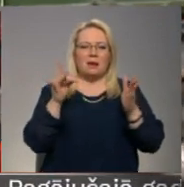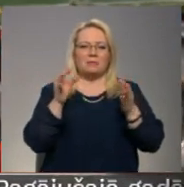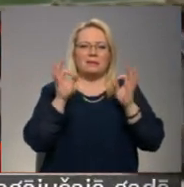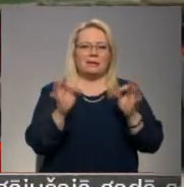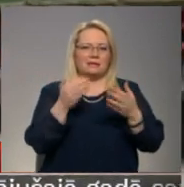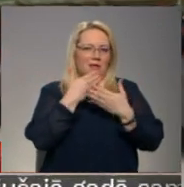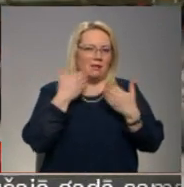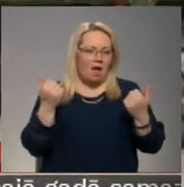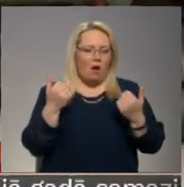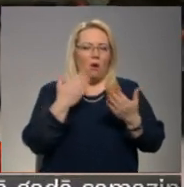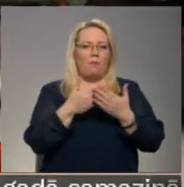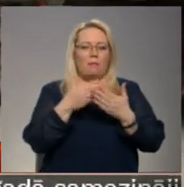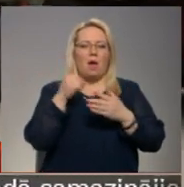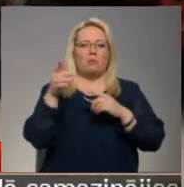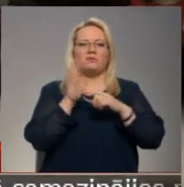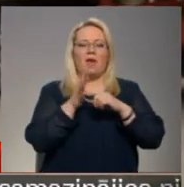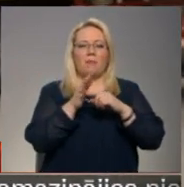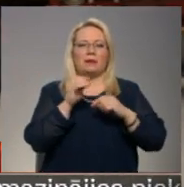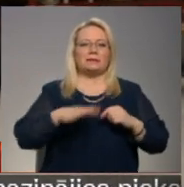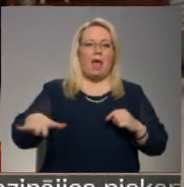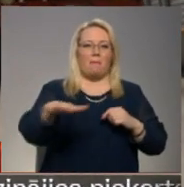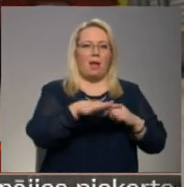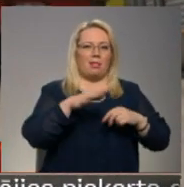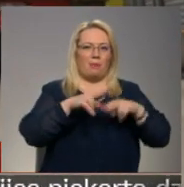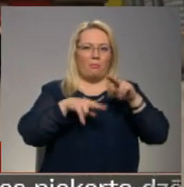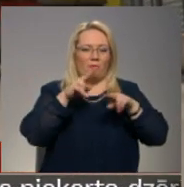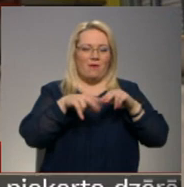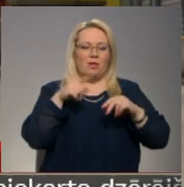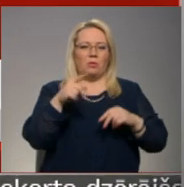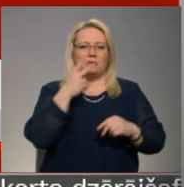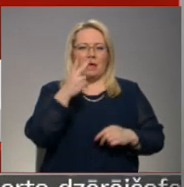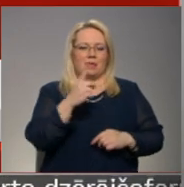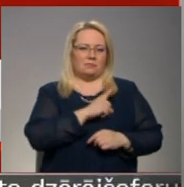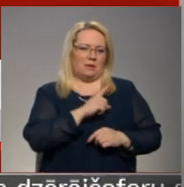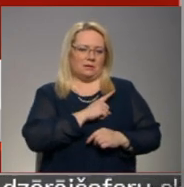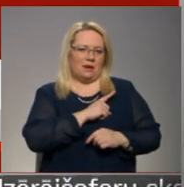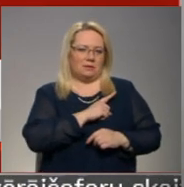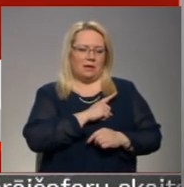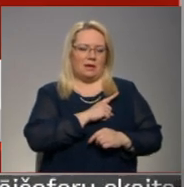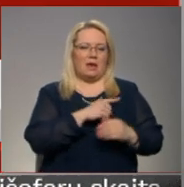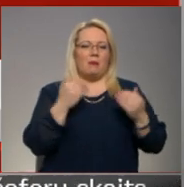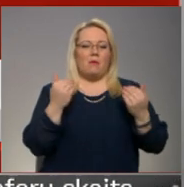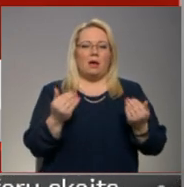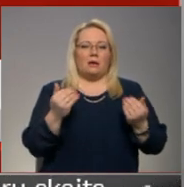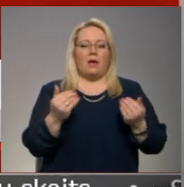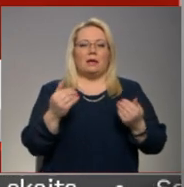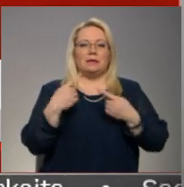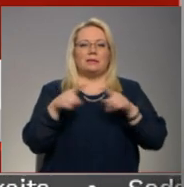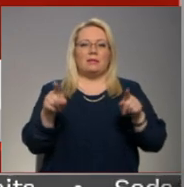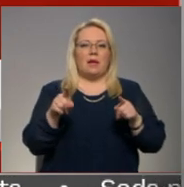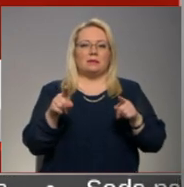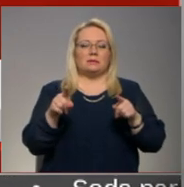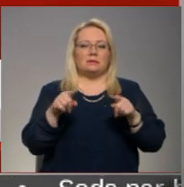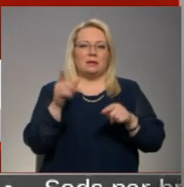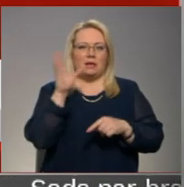nēsot, tomēr uz vēju parka ienākšanu zemgalē raugās piesardzīgi. Pašlaik cits gan izvēja alternatīvas arī